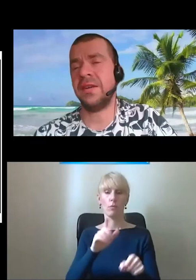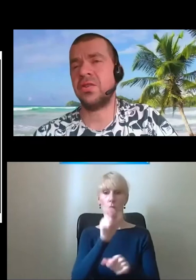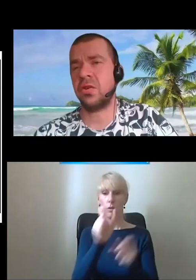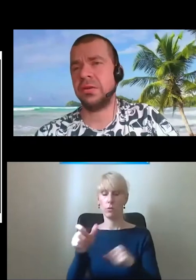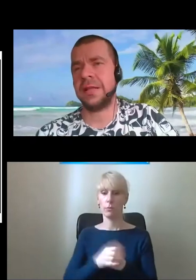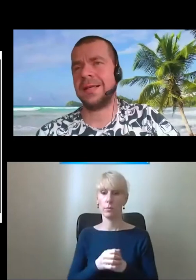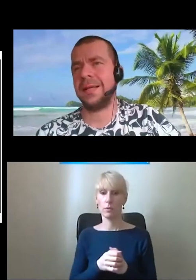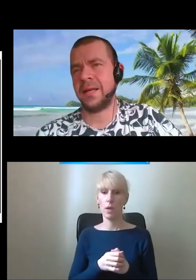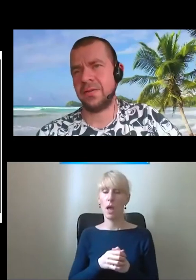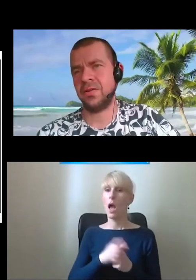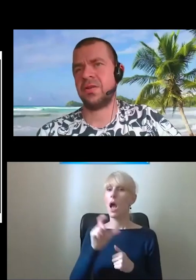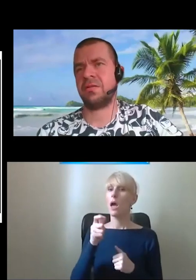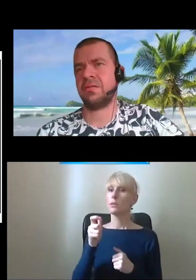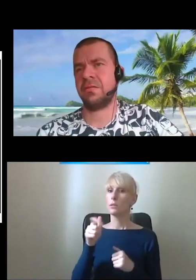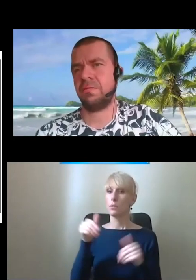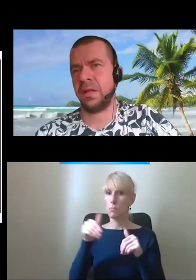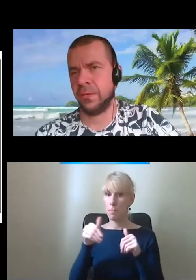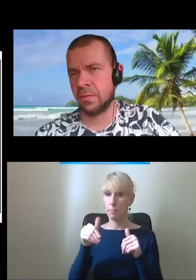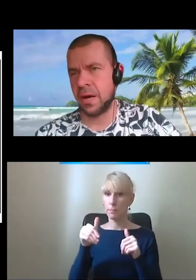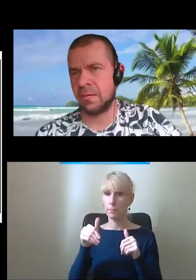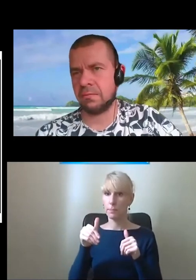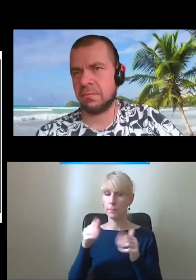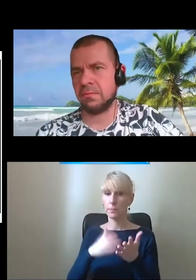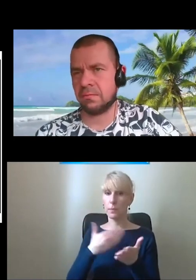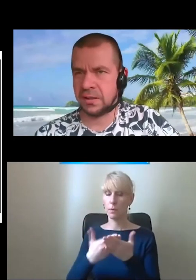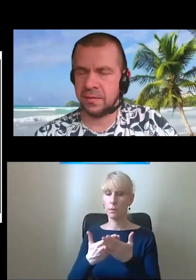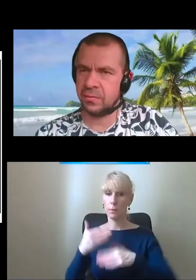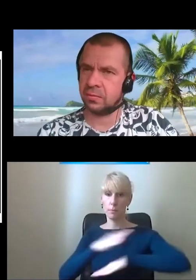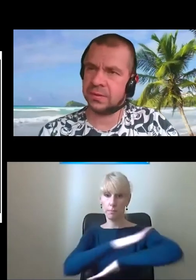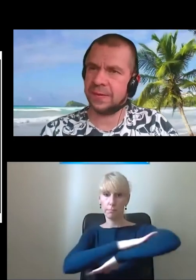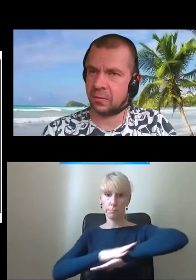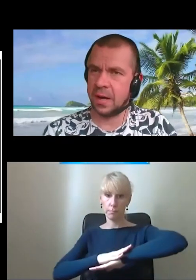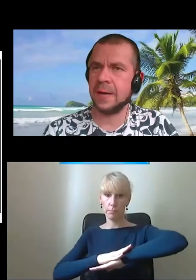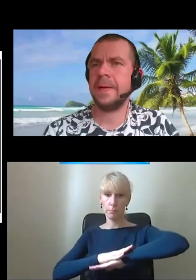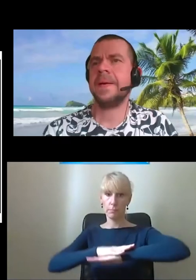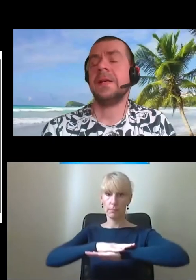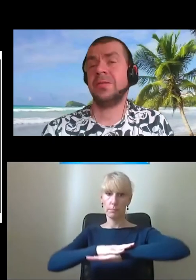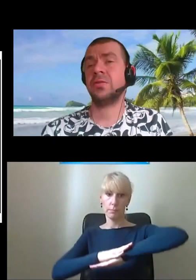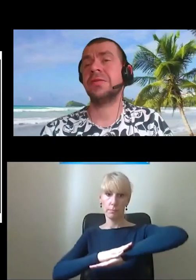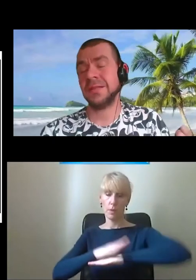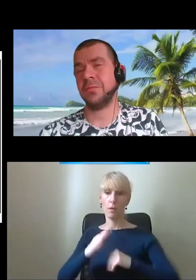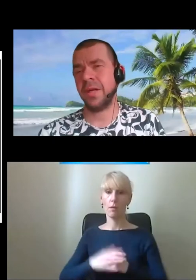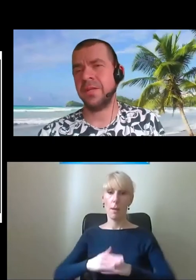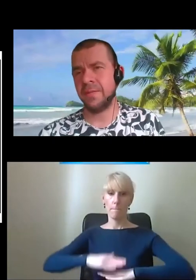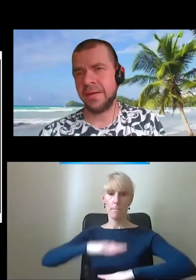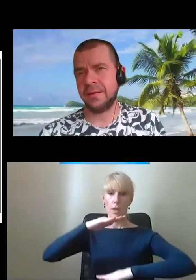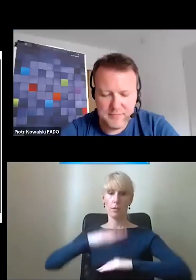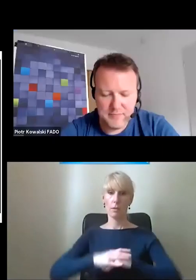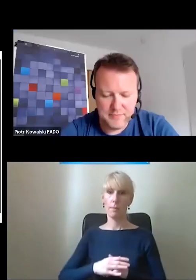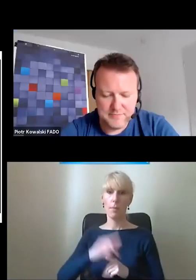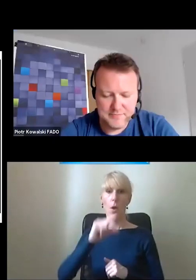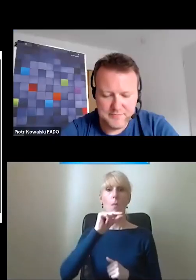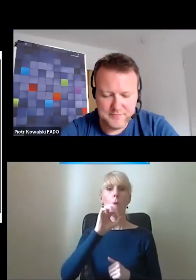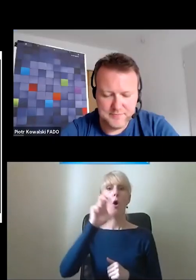większy kąt nachylenia niż platforma, nazwijmy ją, zwykła. W związku z tym zajmujemy... Pochylnia.